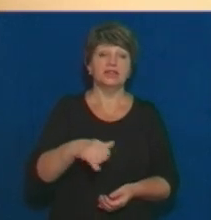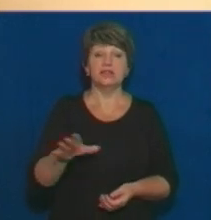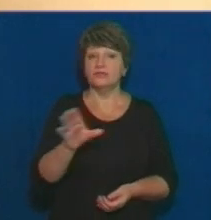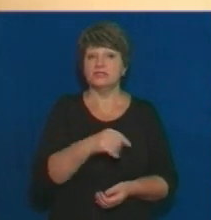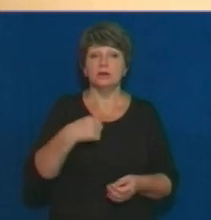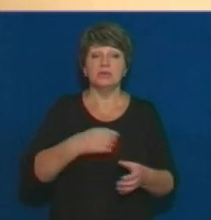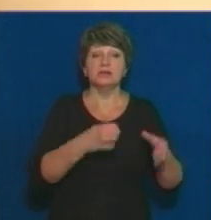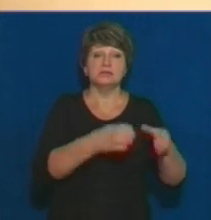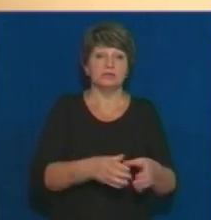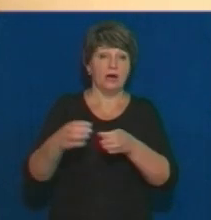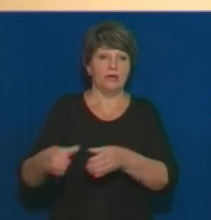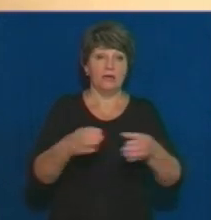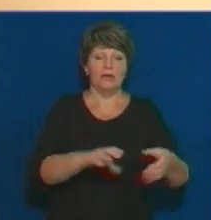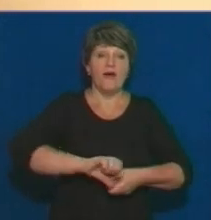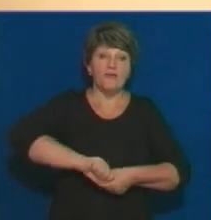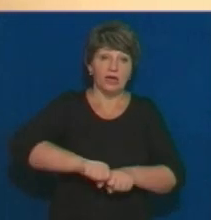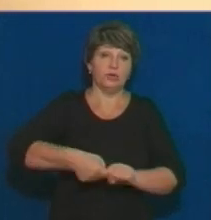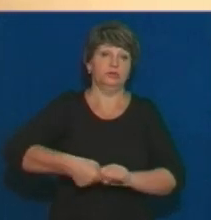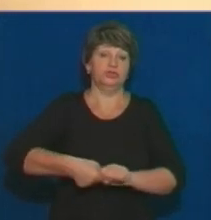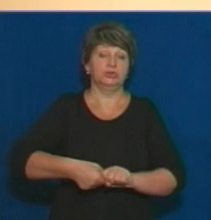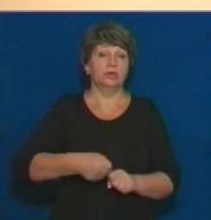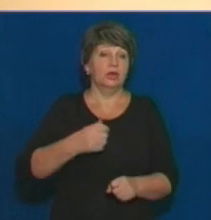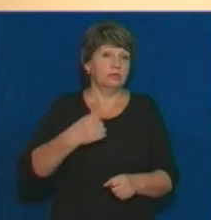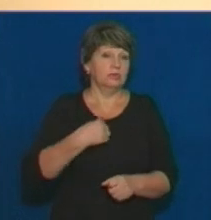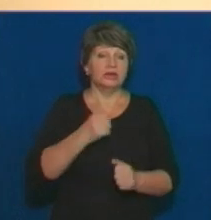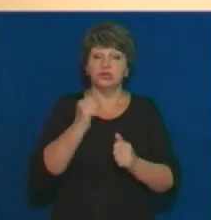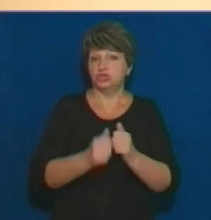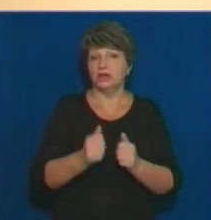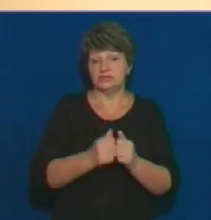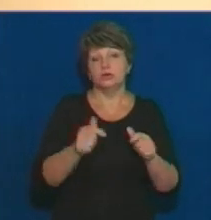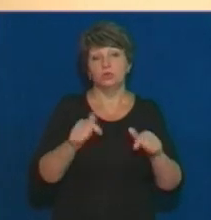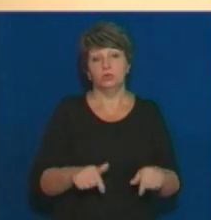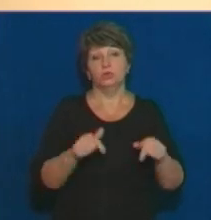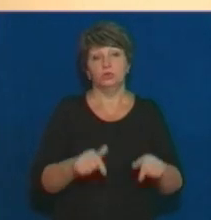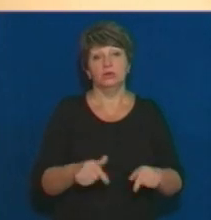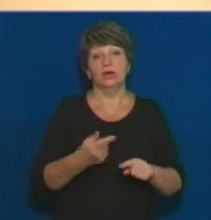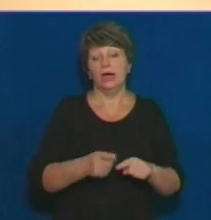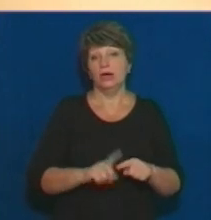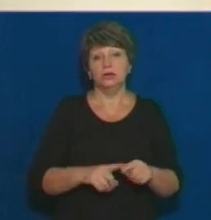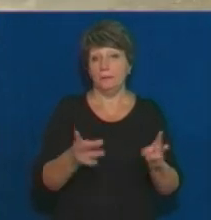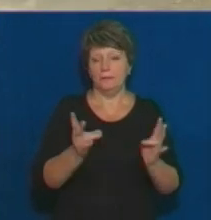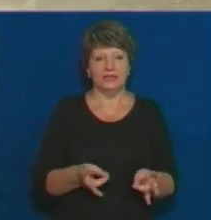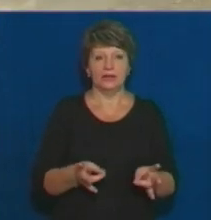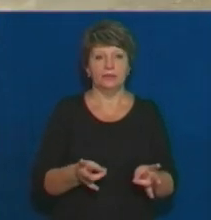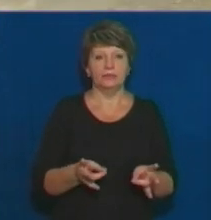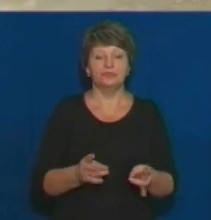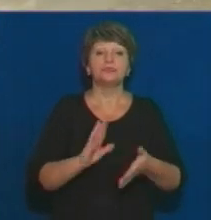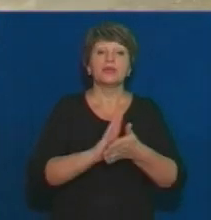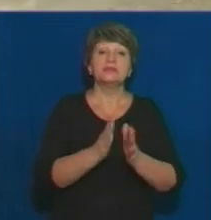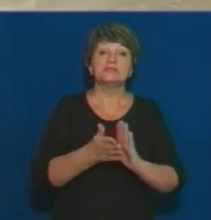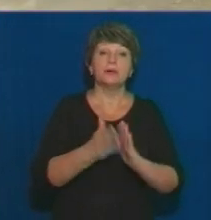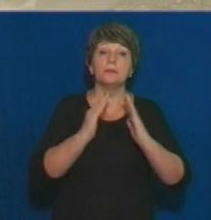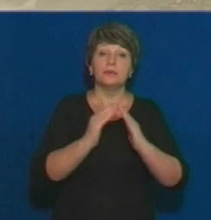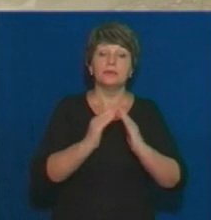Підставляємо, все викручуємо. В общем, ми знаходимося дуже часто тут, тому що це біда. Стан покрівлі